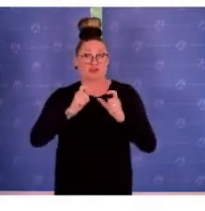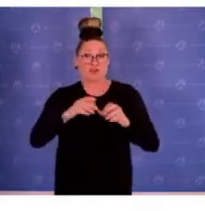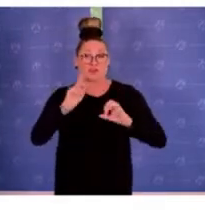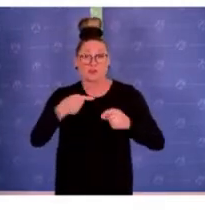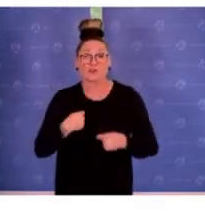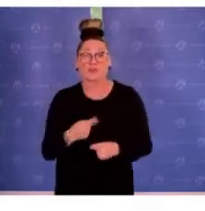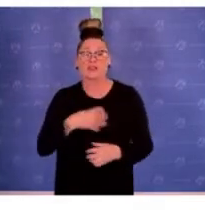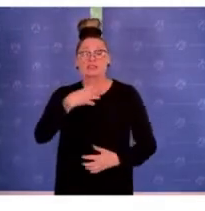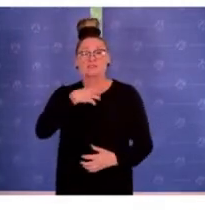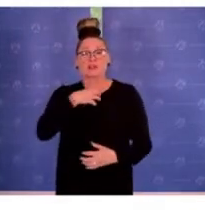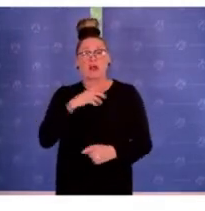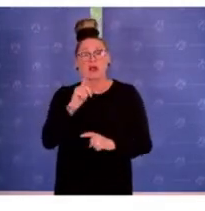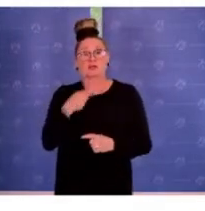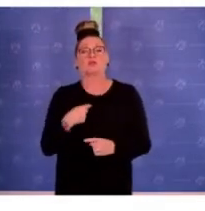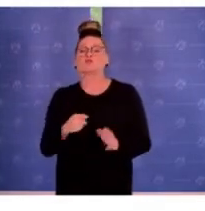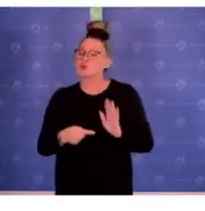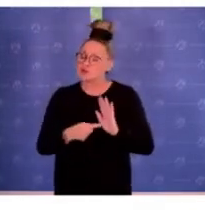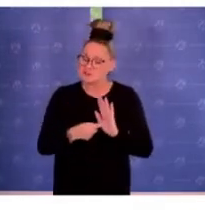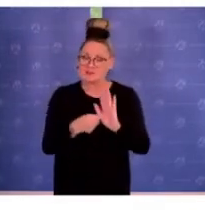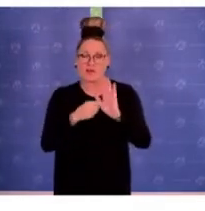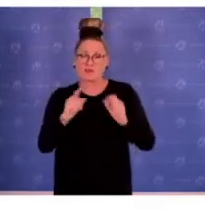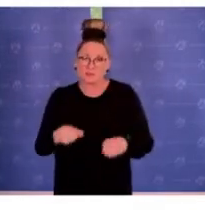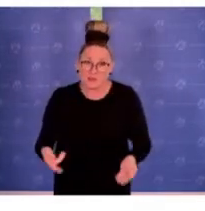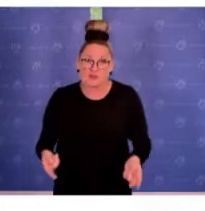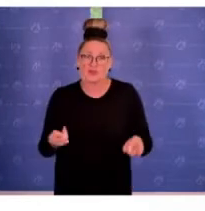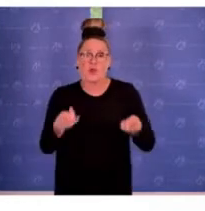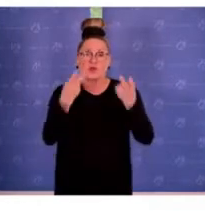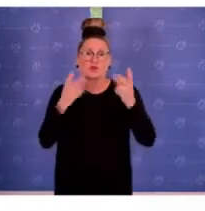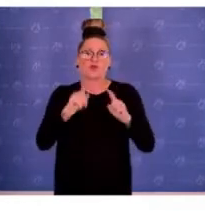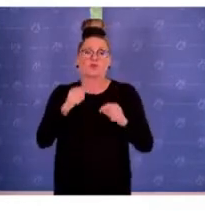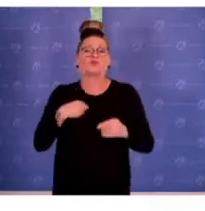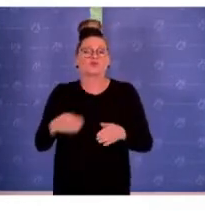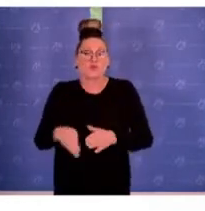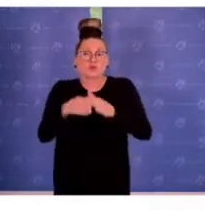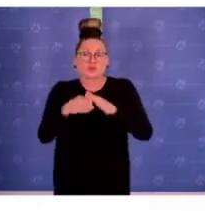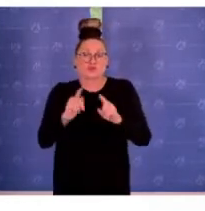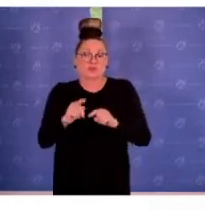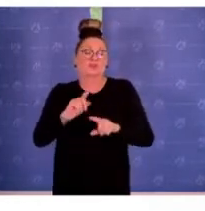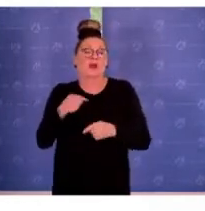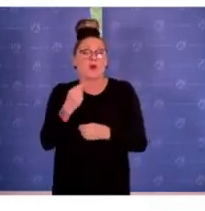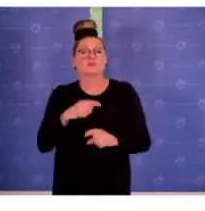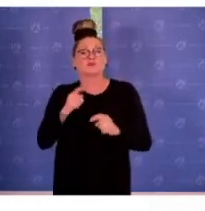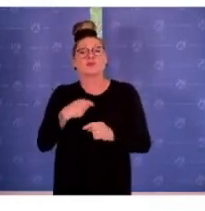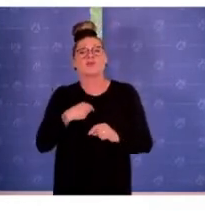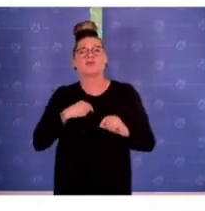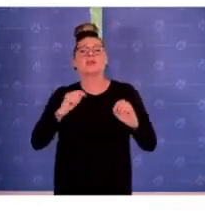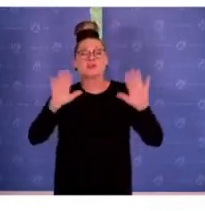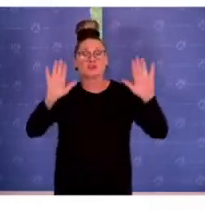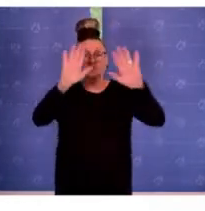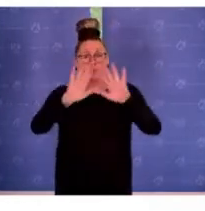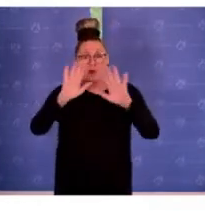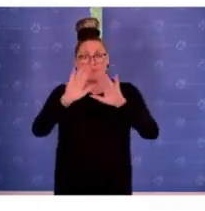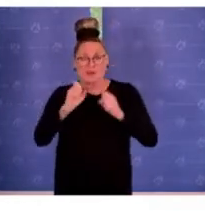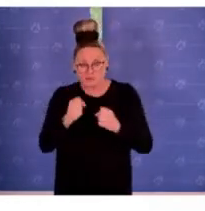senatseitig hier auch mit Förderung unterstützt wird, an dieser Dunkelfelderhellung zu arbeiten und damit